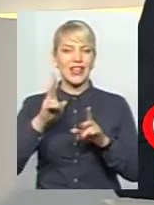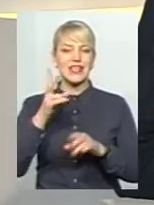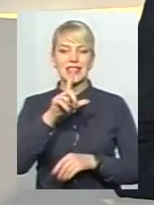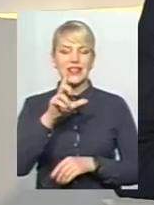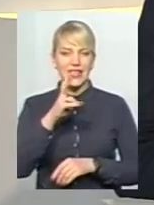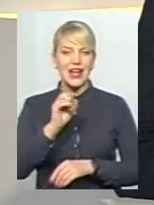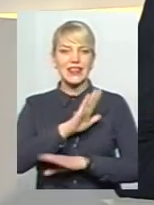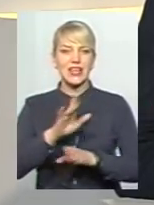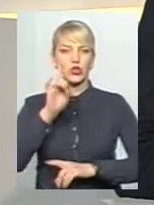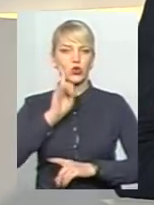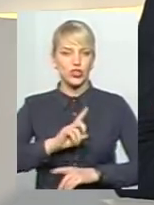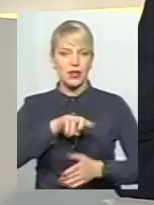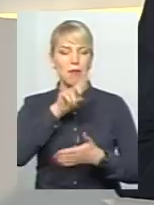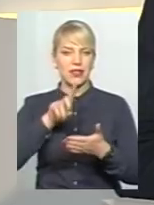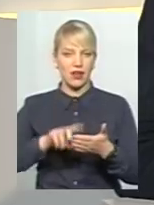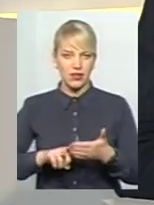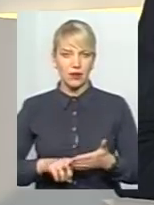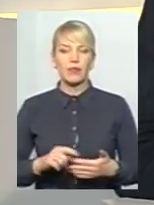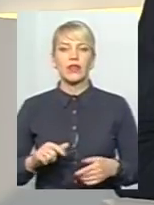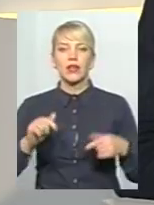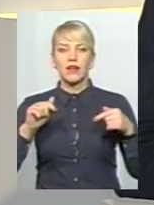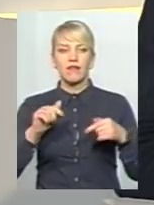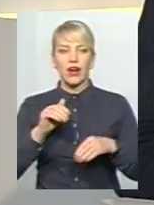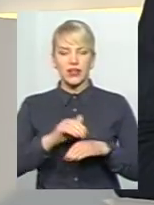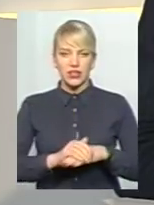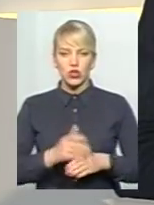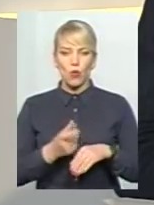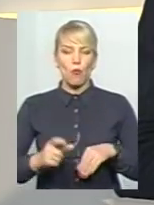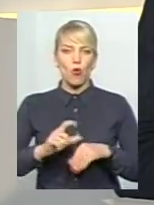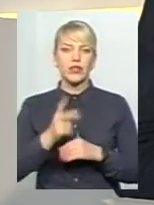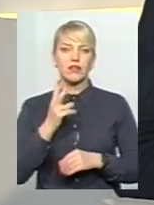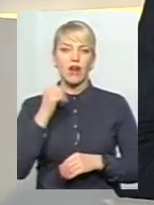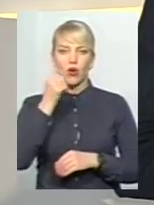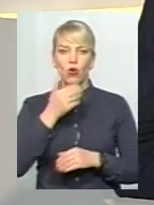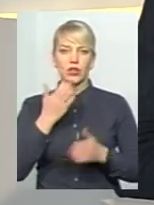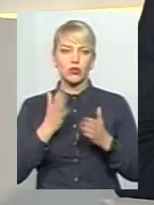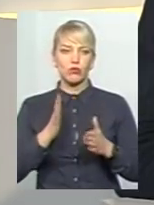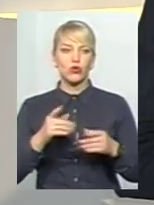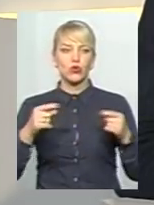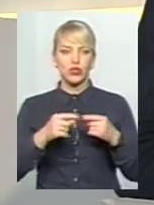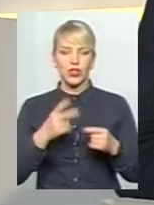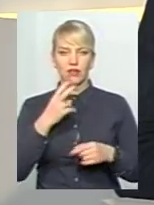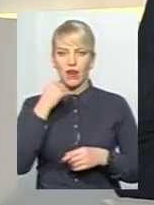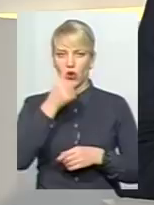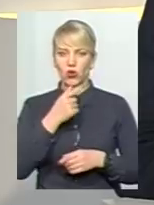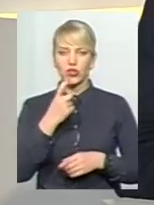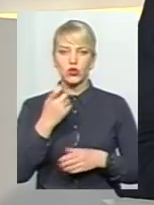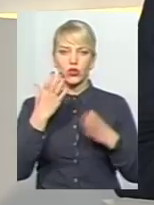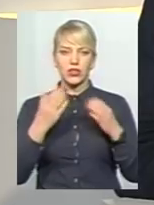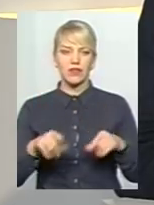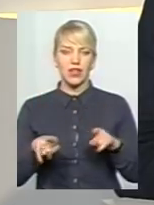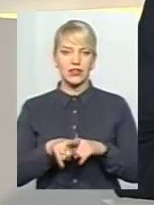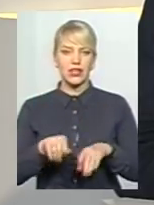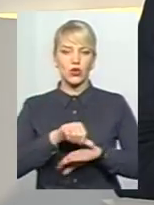але дуже актуальні і важливі питання. Фактично, вже понад 2 роки, якщо бути точнішим, то 2 роки і майже 100 днів такий собі